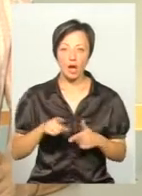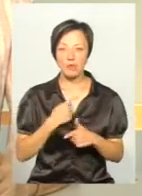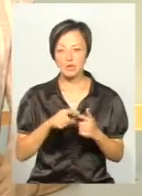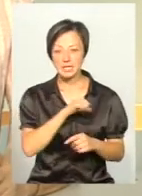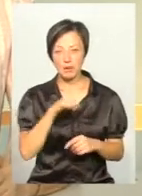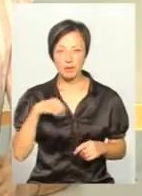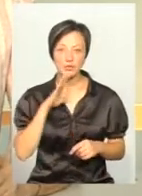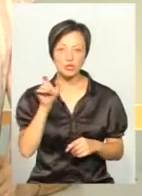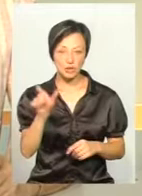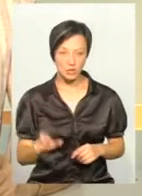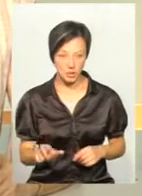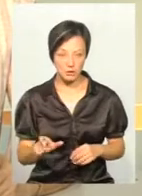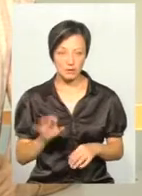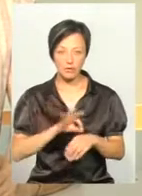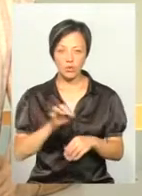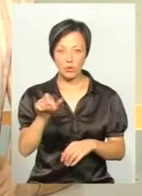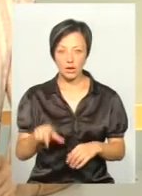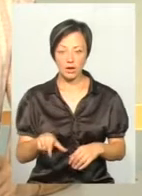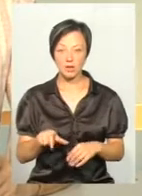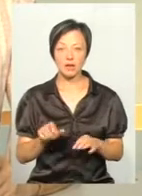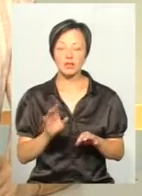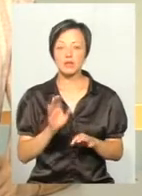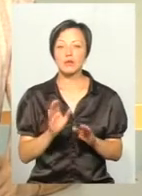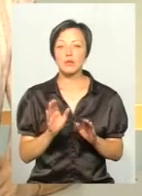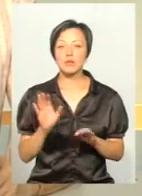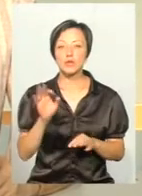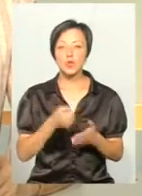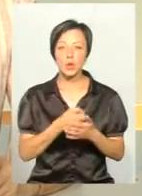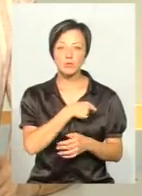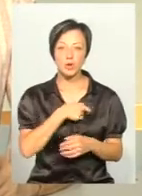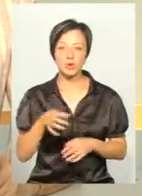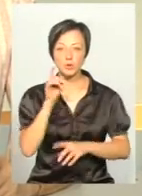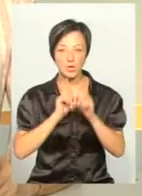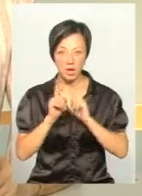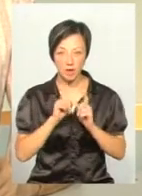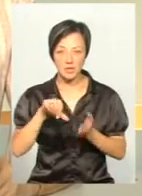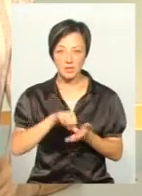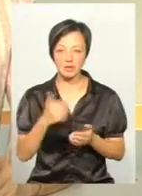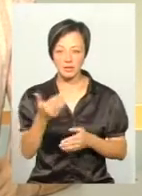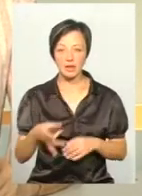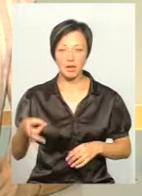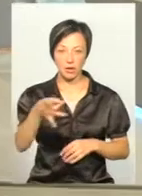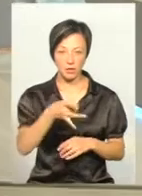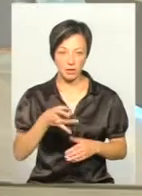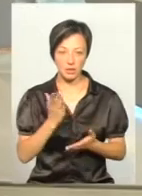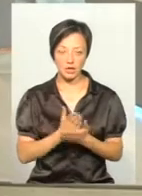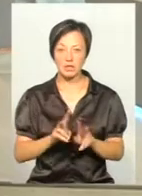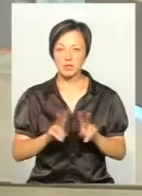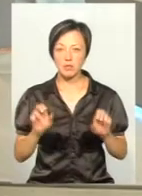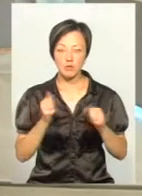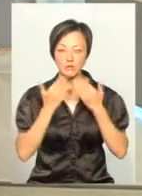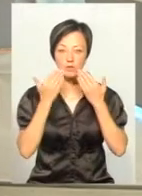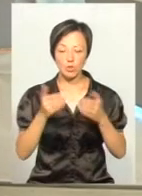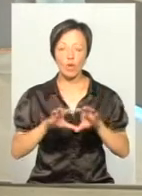ця хвора, пані, до депутата обласної ради, який представляє той регіон, який є. Так само може